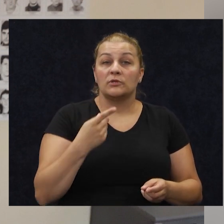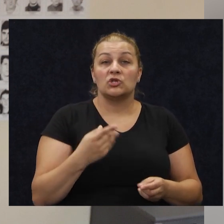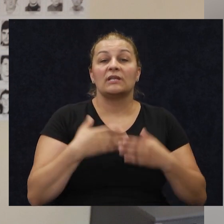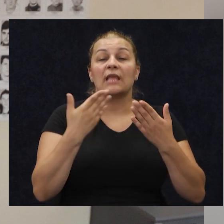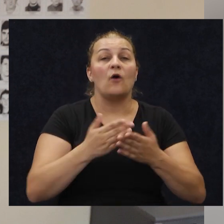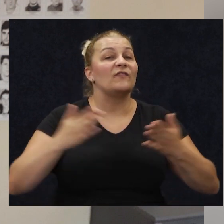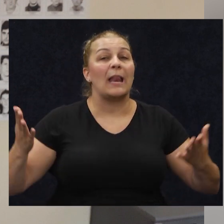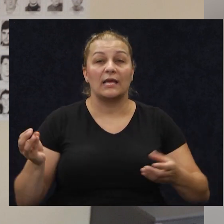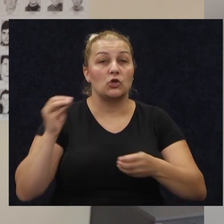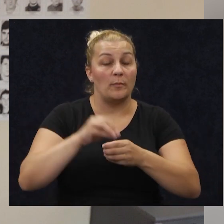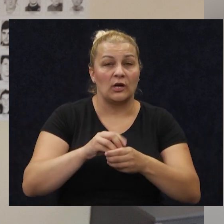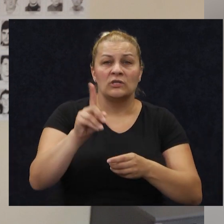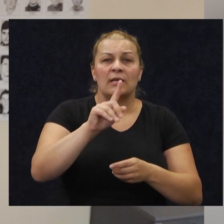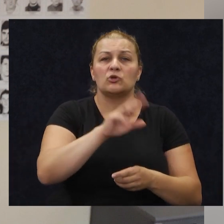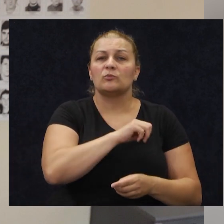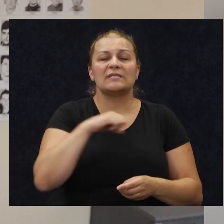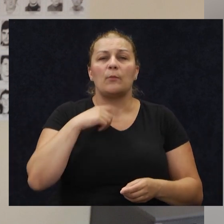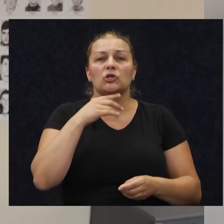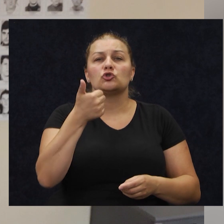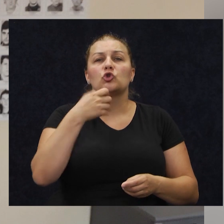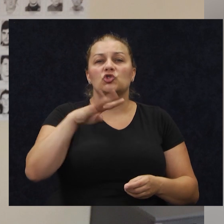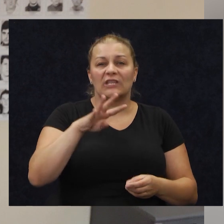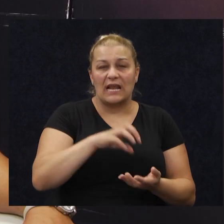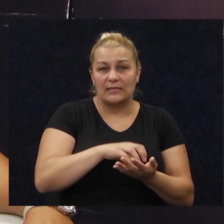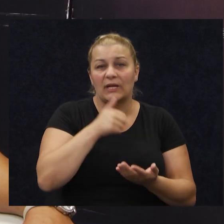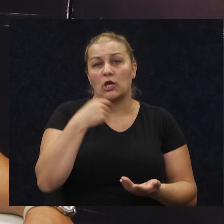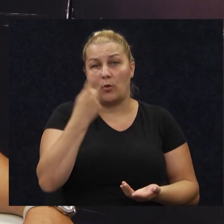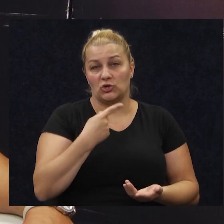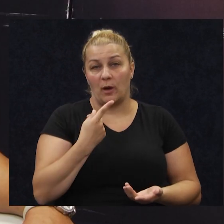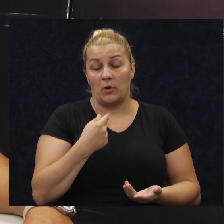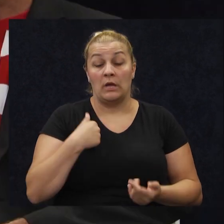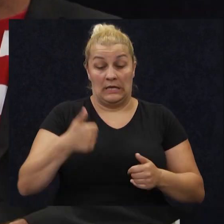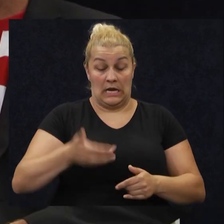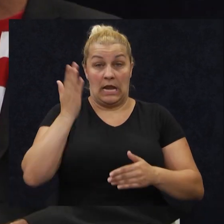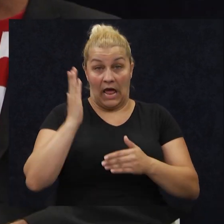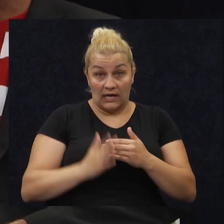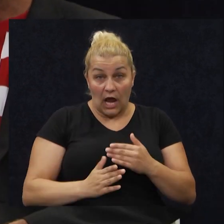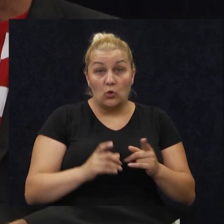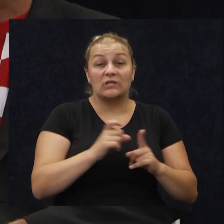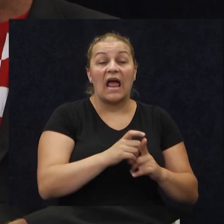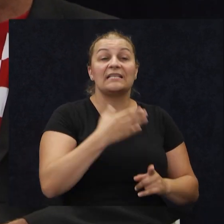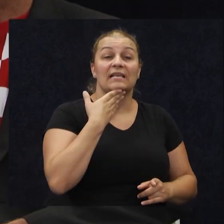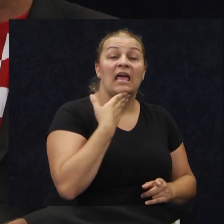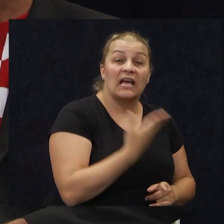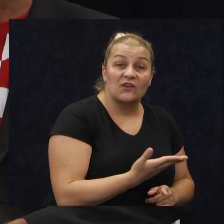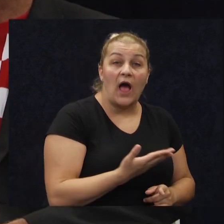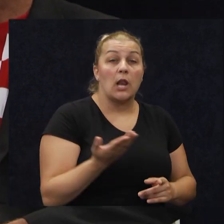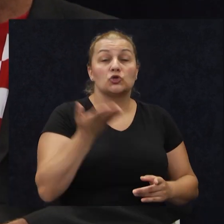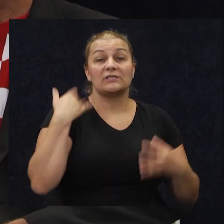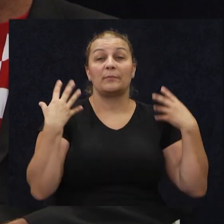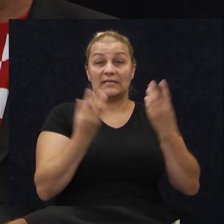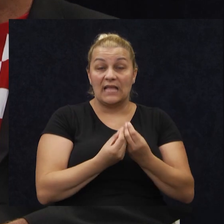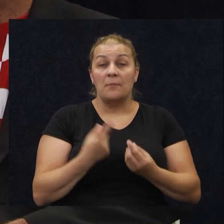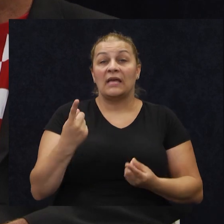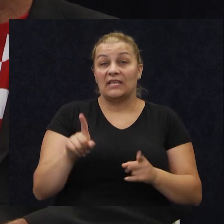doprinos, ne možemo to gleda samo kroz 114. brigadu i kroz o Mišku vojnu. Na samo smo kraju, dragice, hvala vam što ste bili s nama, Ivo